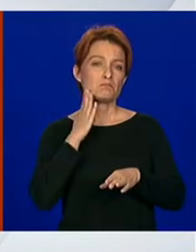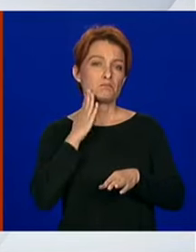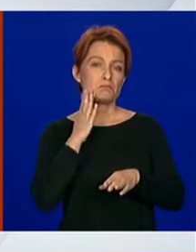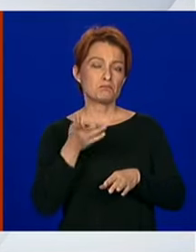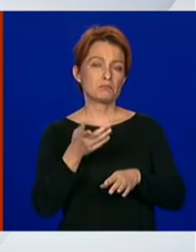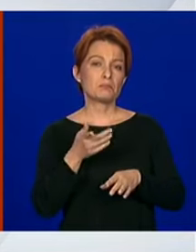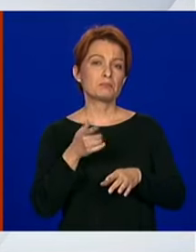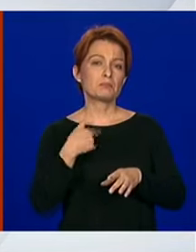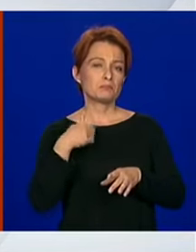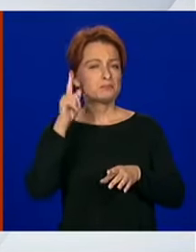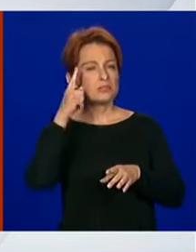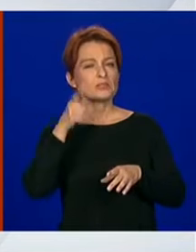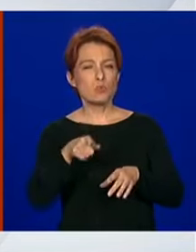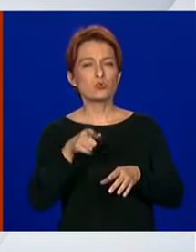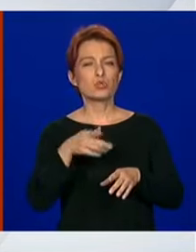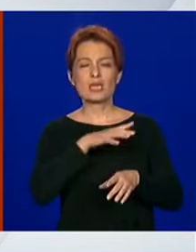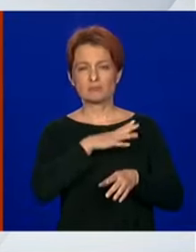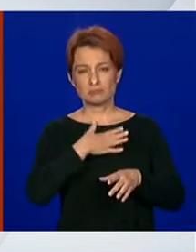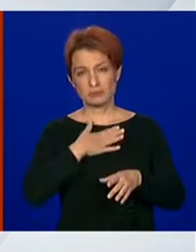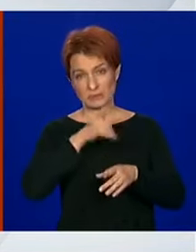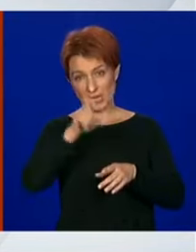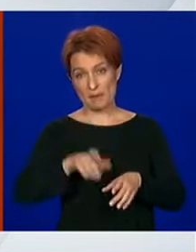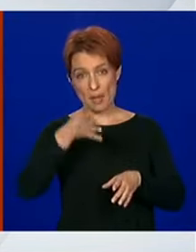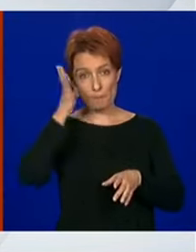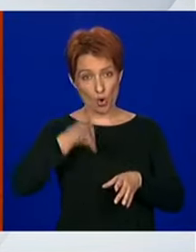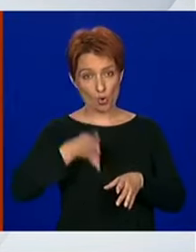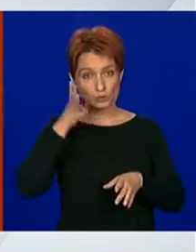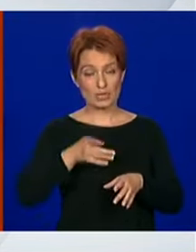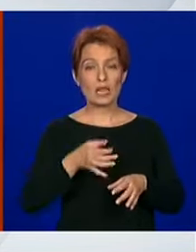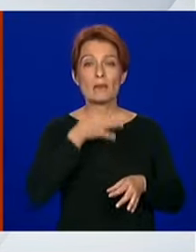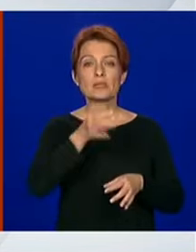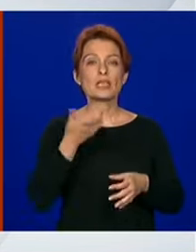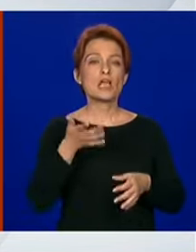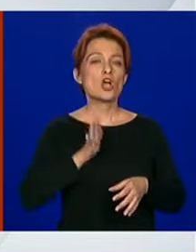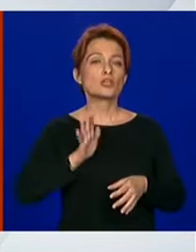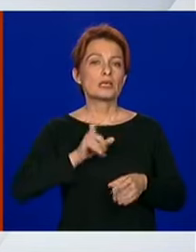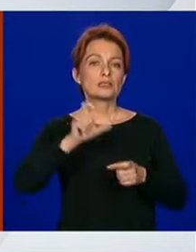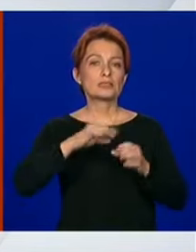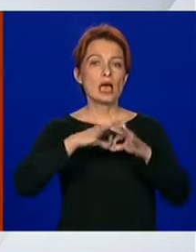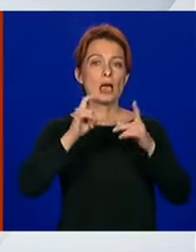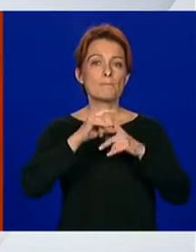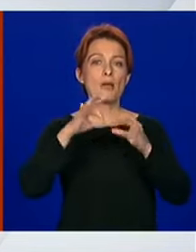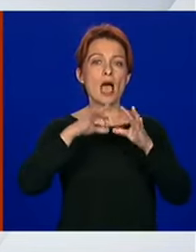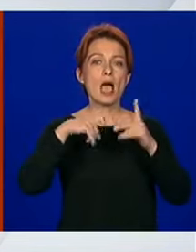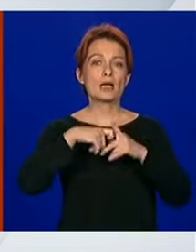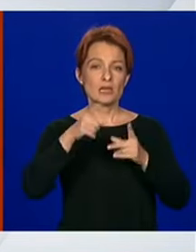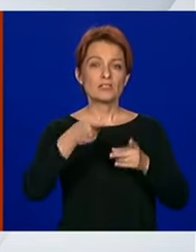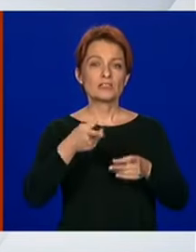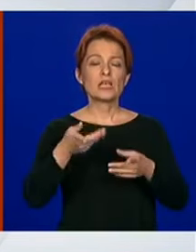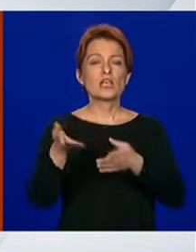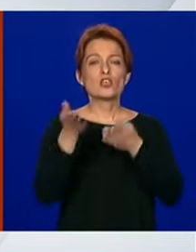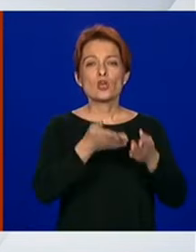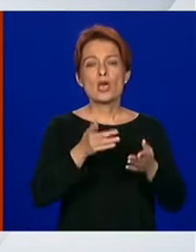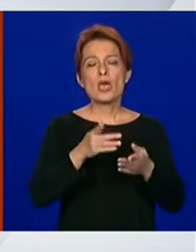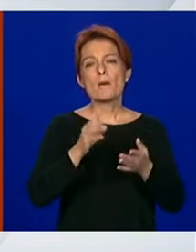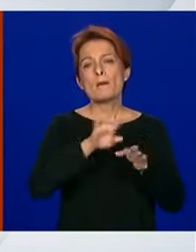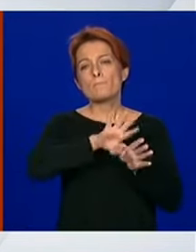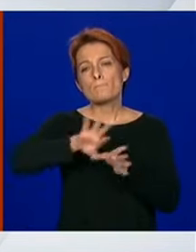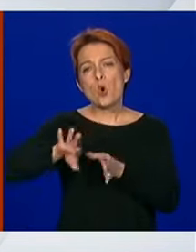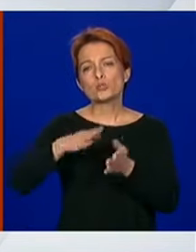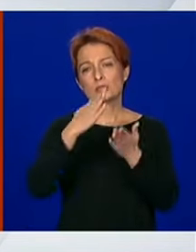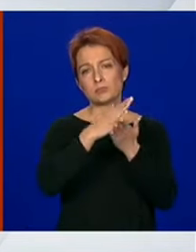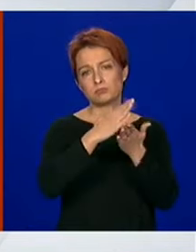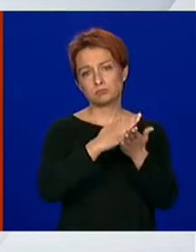njihova procjena. I još pitanje za gospodina Capaka. Jeste li donosili kakve posebne propise za prije svega